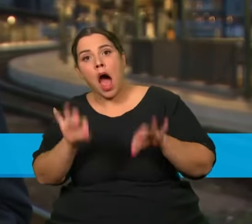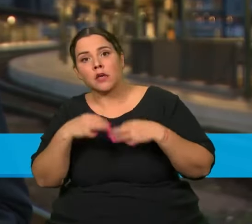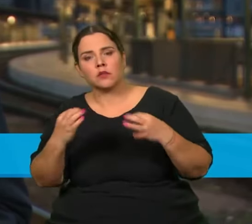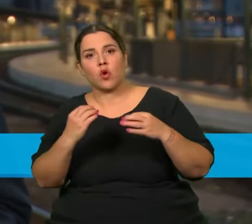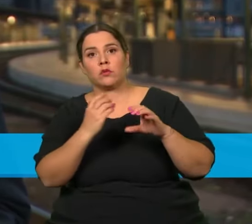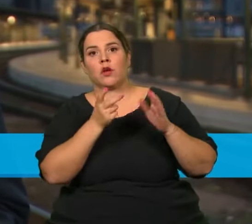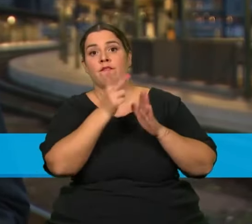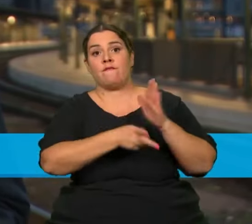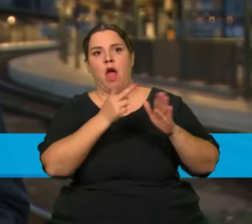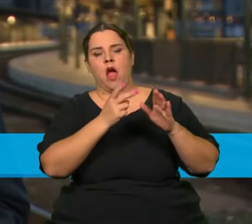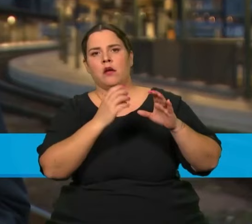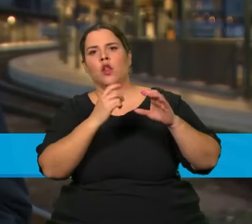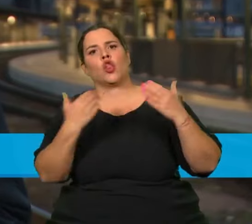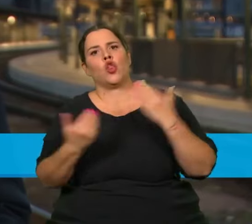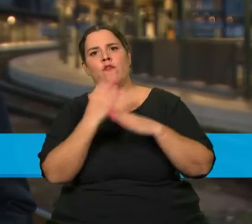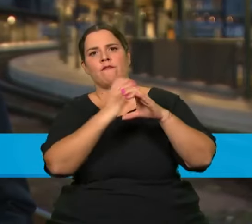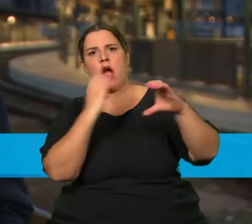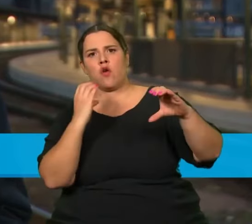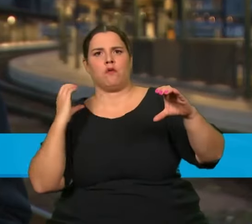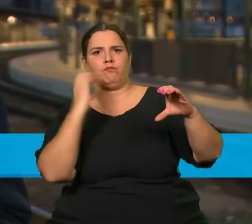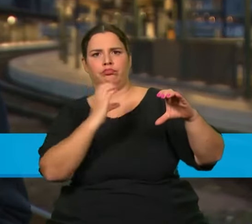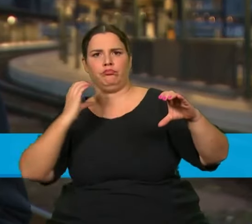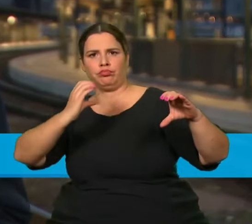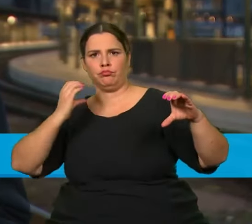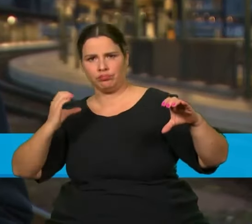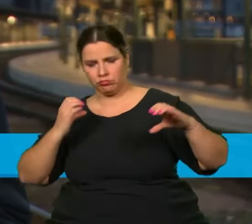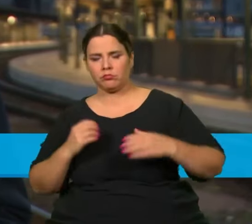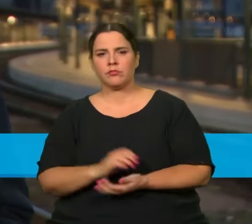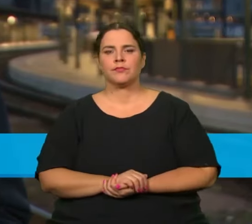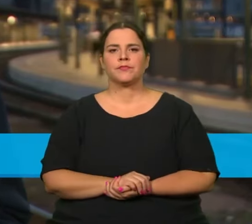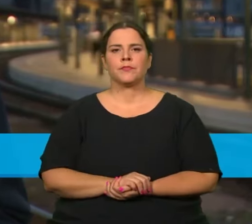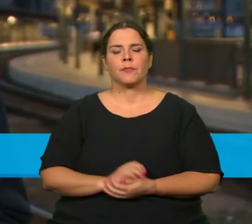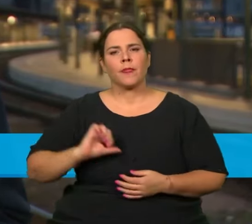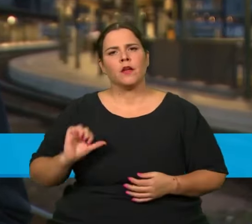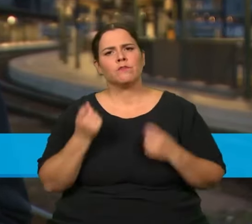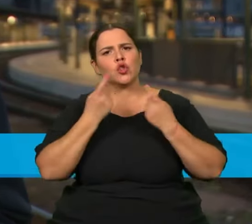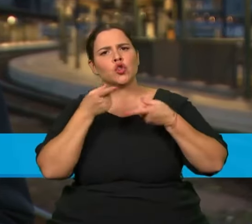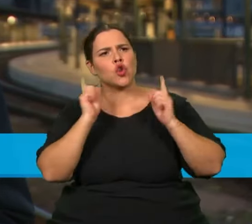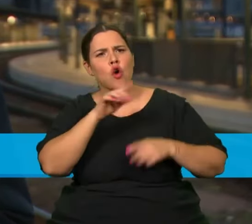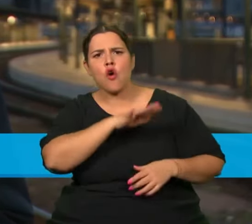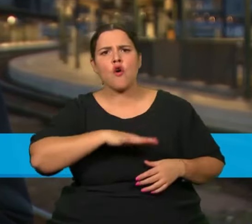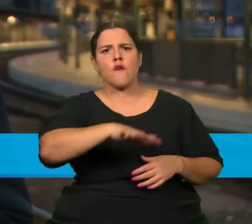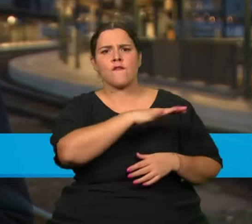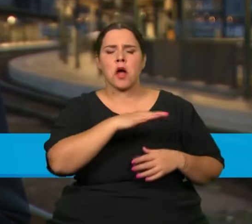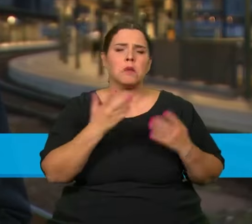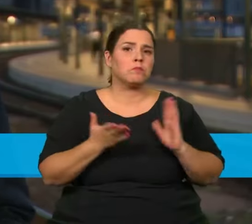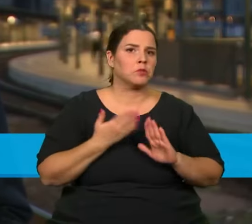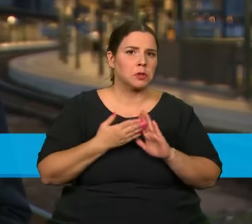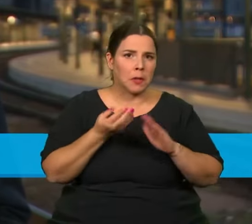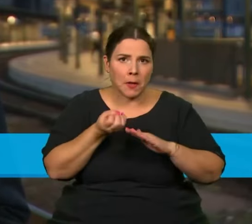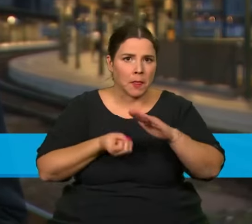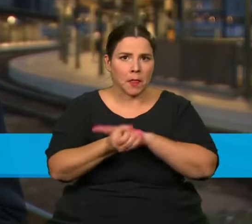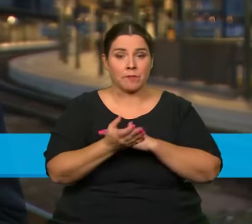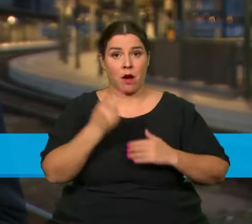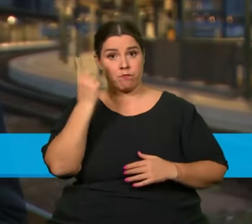ty stávající spoje, pokud je o ně zájem. Jen doplním, že co se počtu Slováků týče, tak jedno ilustrativní číslo, jenom